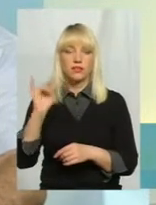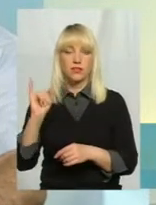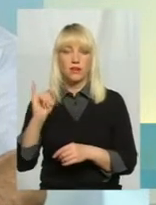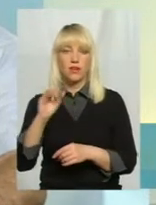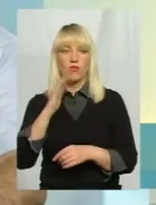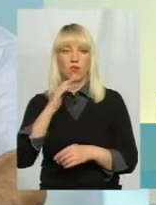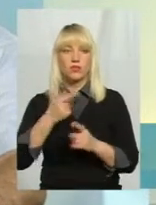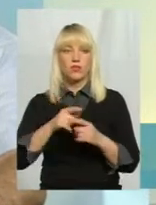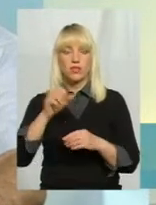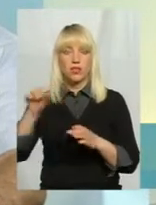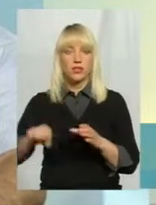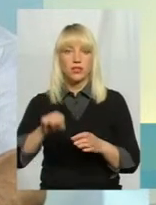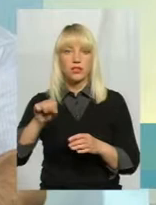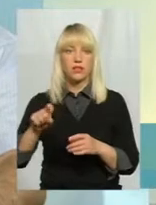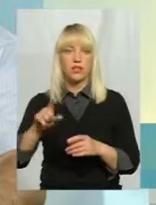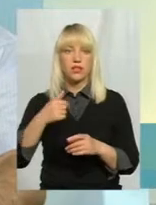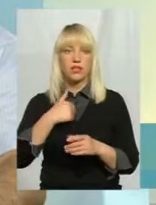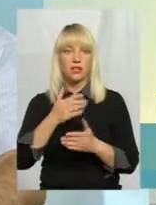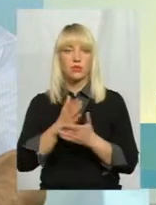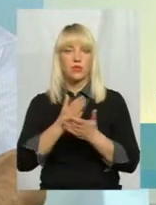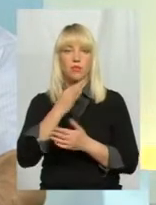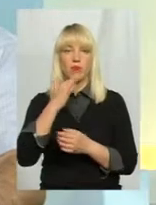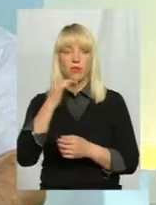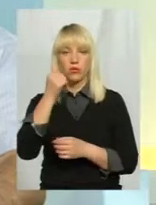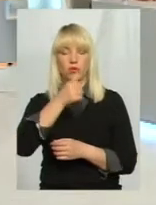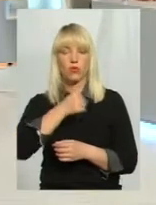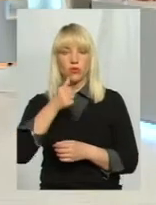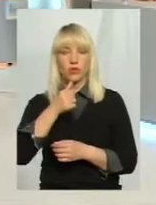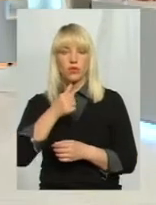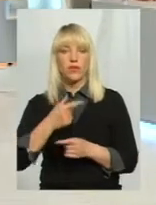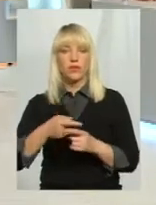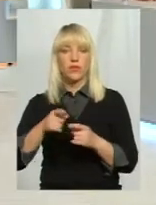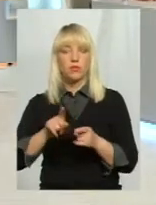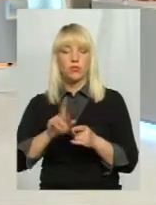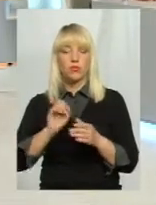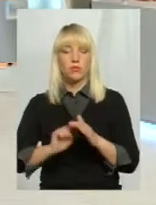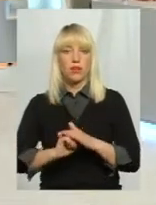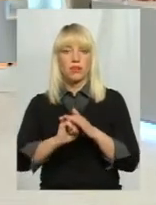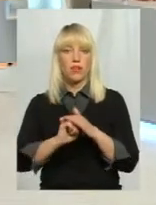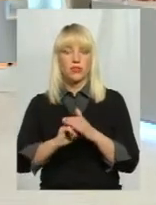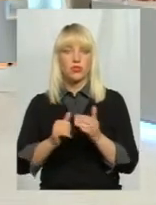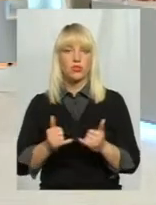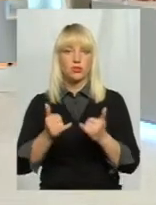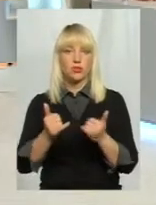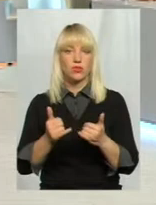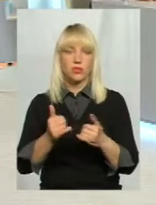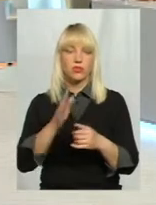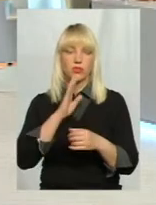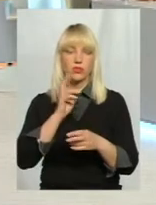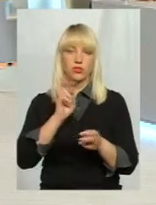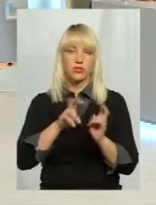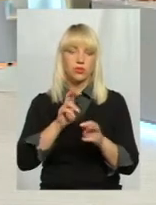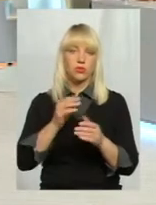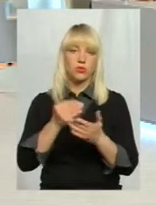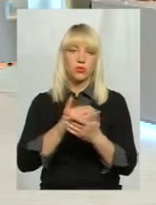сьогодні, які нам служили, вірою і правдою, дуже багато років, і вони були таким майданчиком, і для жіночки прийдуть, всі